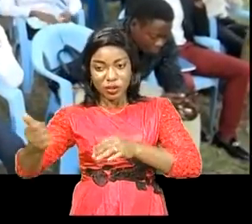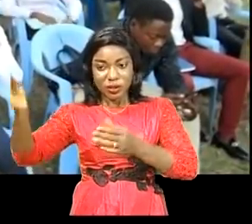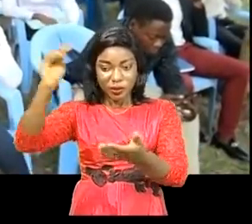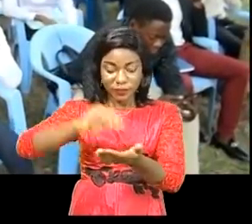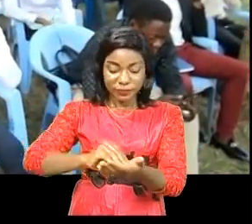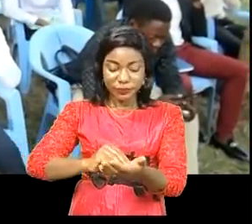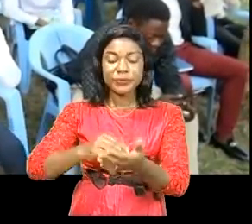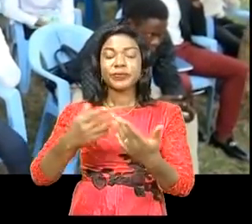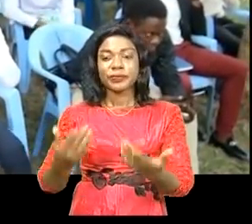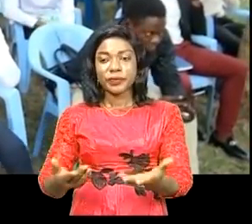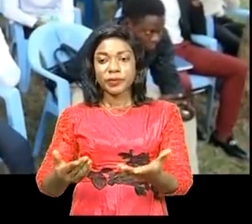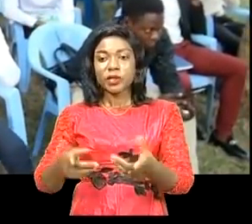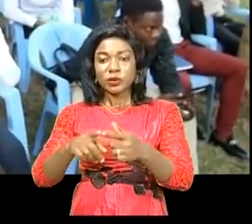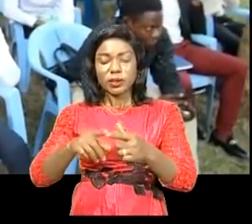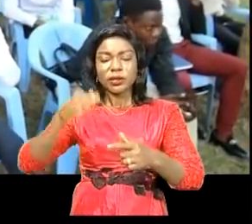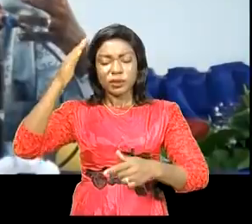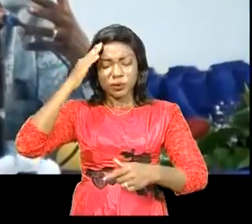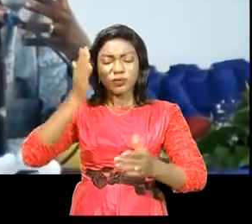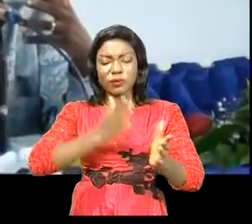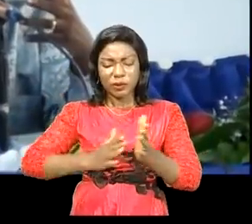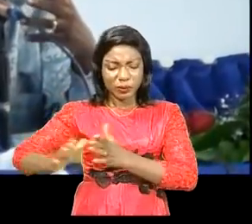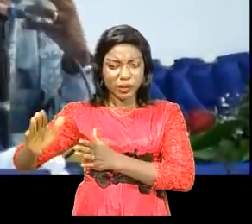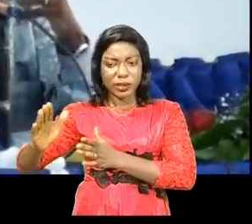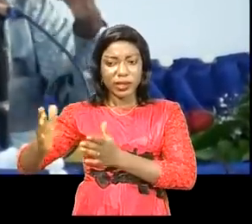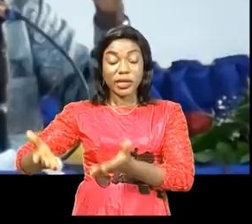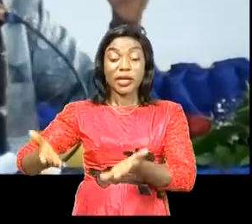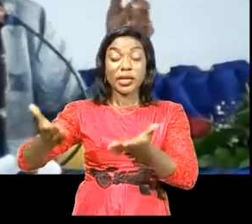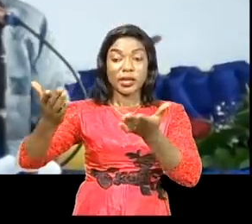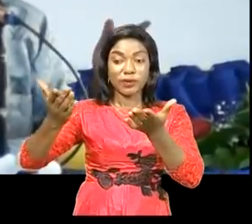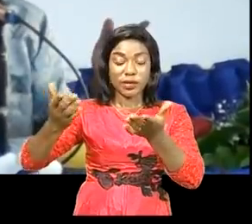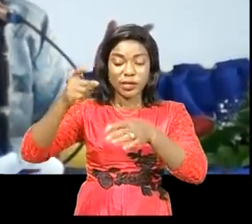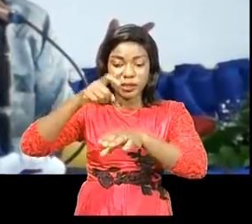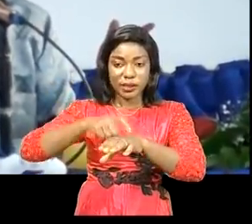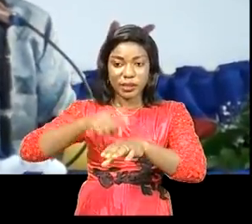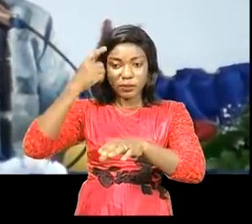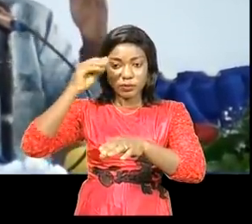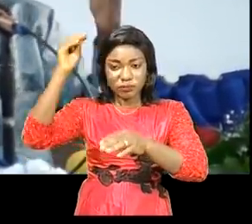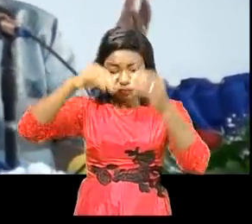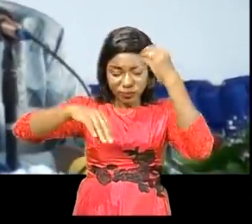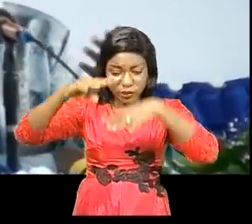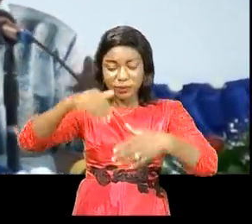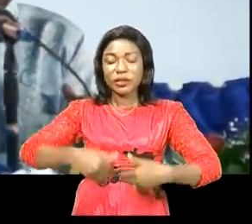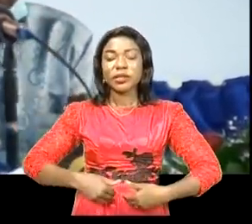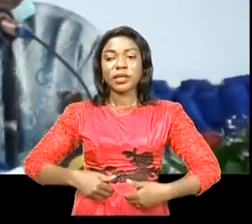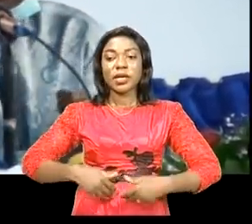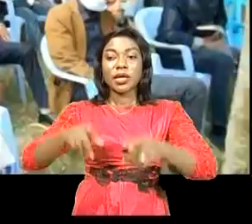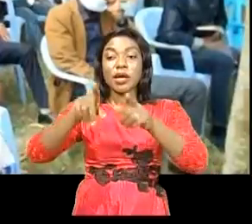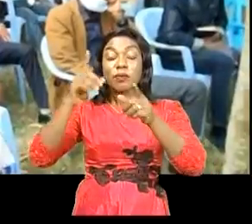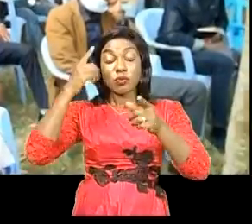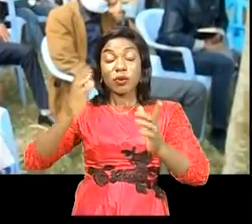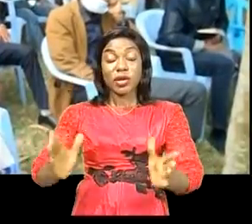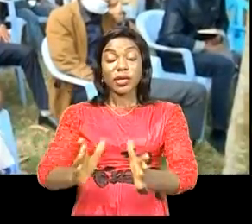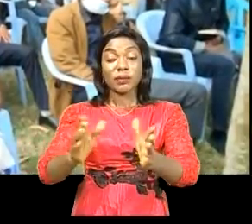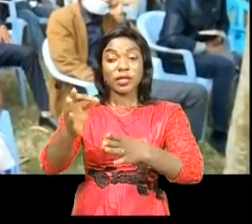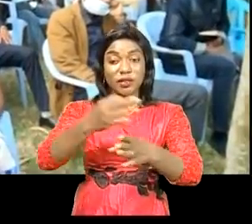Mbatchi Batcha conscient qu'il faut préparer la relève il est donc temps d'investir dans la jeunesse à travers un encadrement des